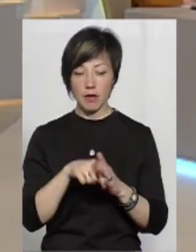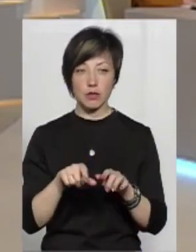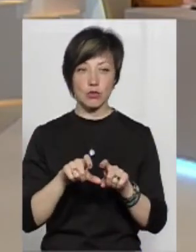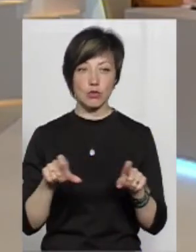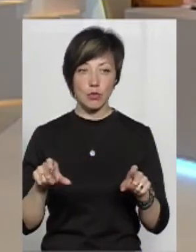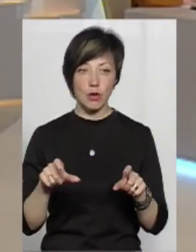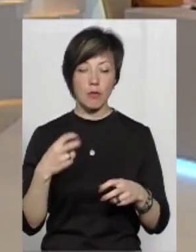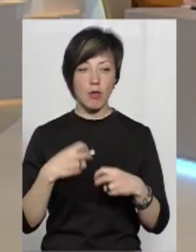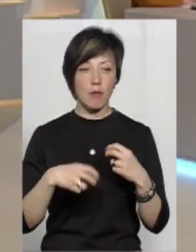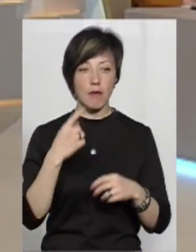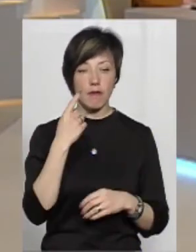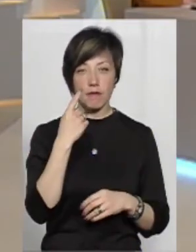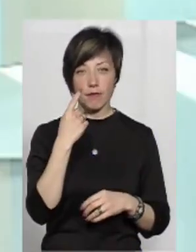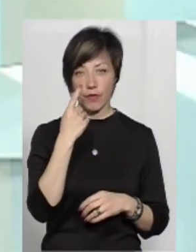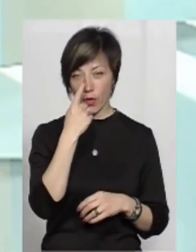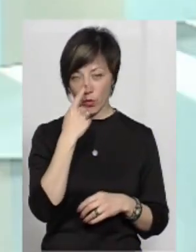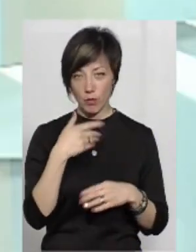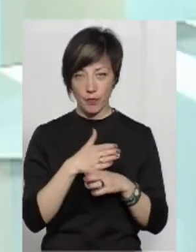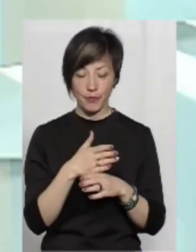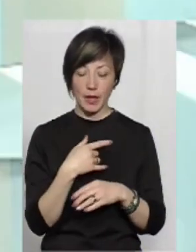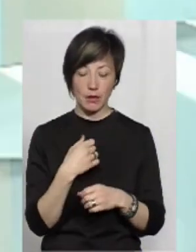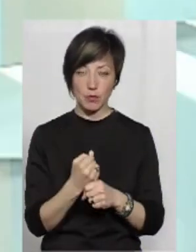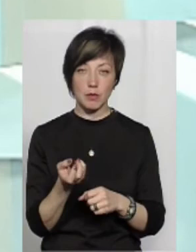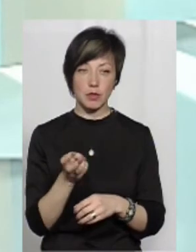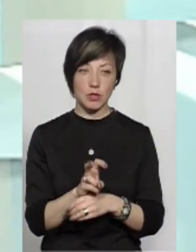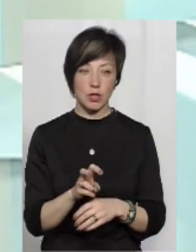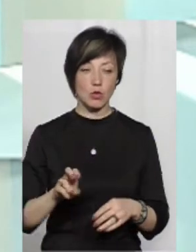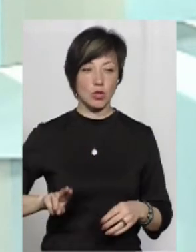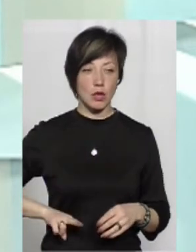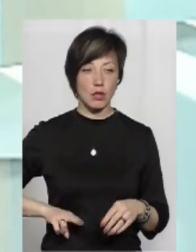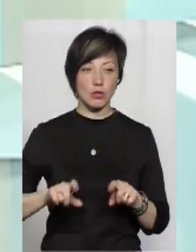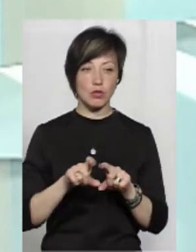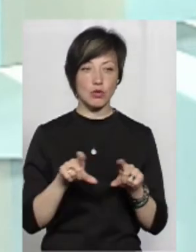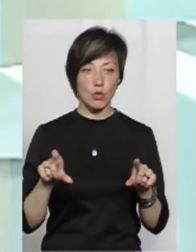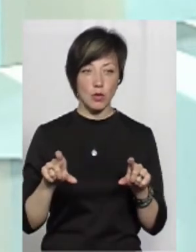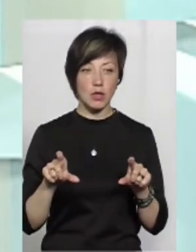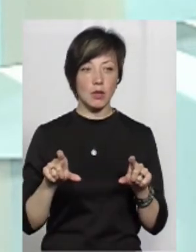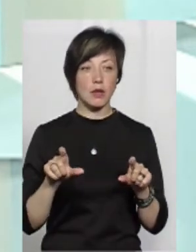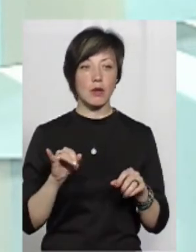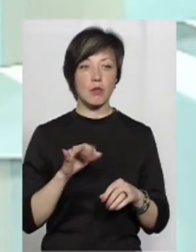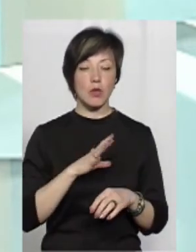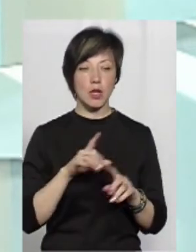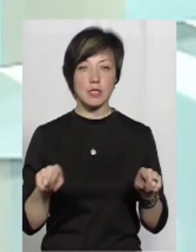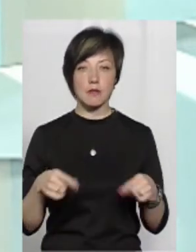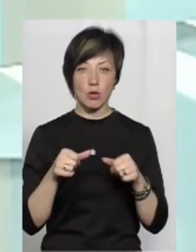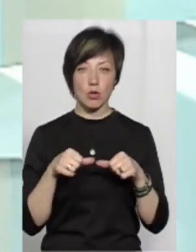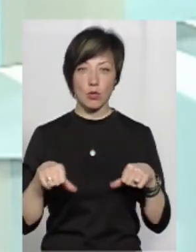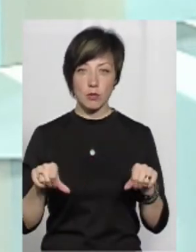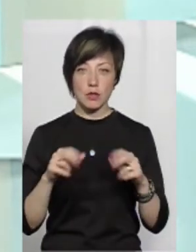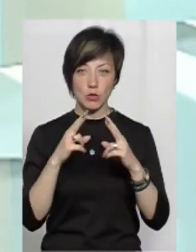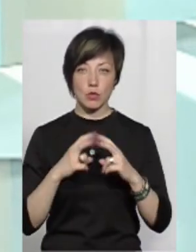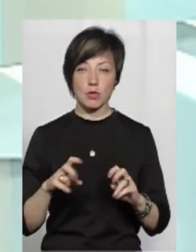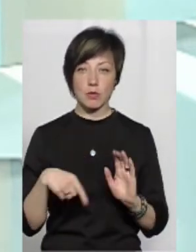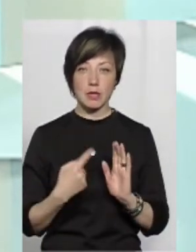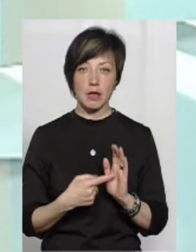школи і поламав носи. Ну, я цього не зробила, я прийшла до директора школи, була створена комісія з